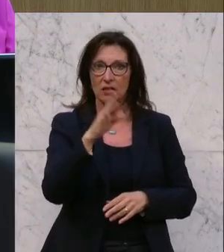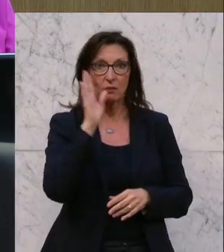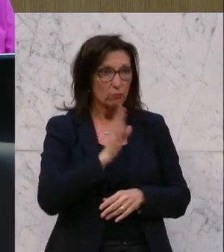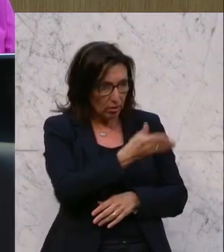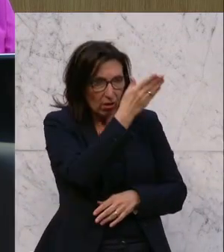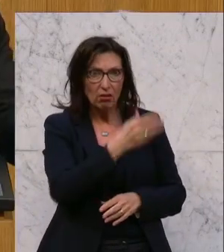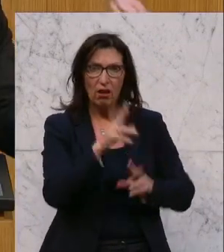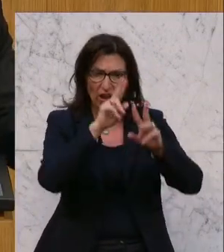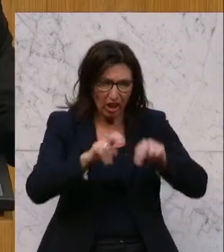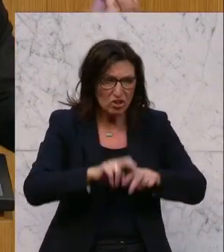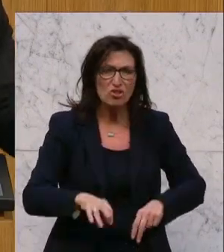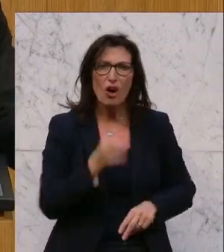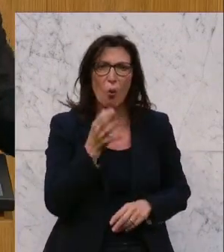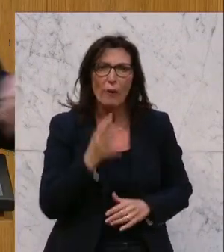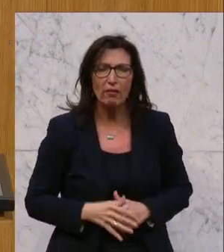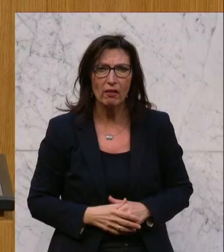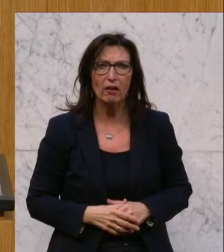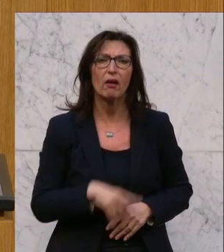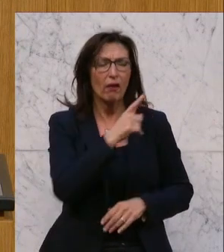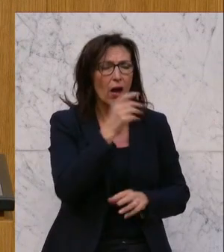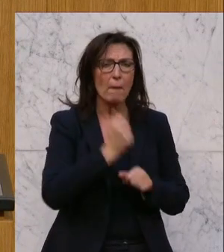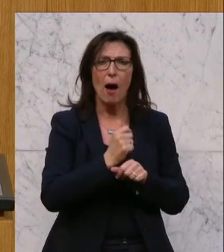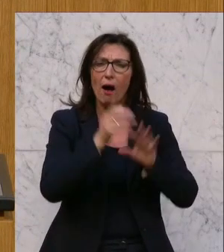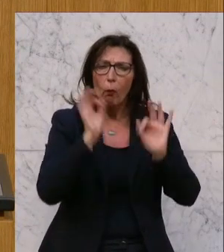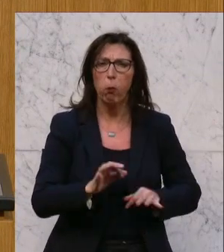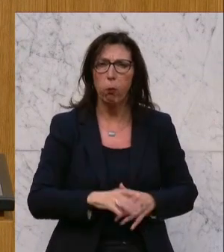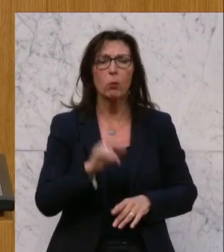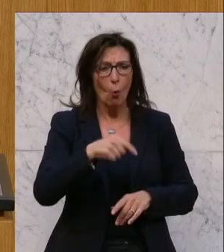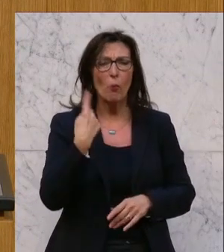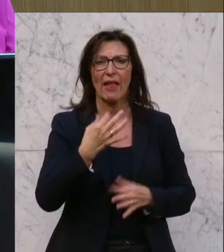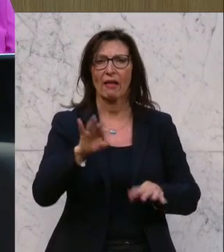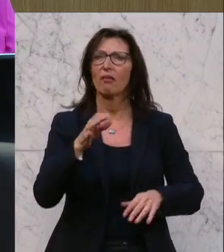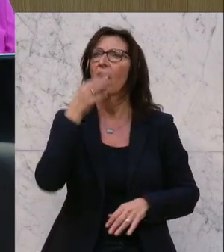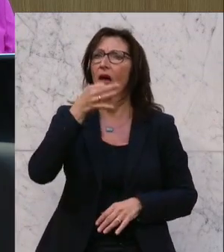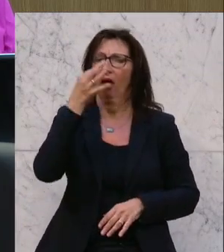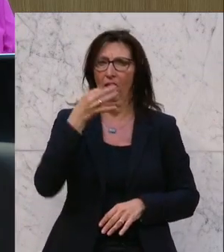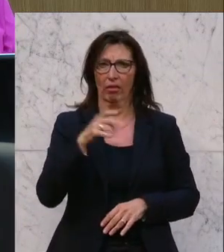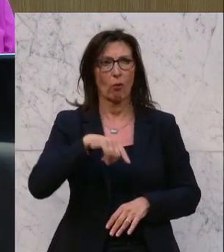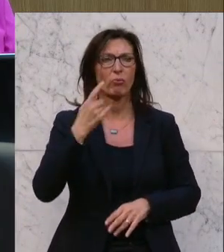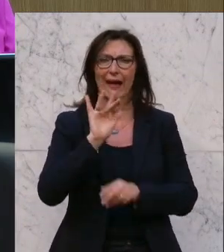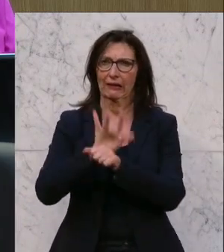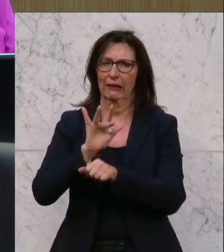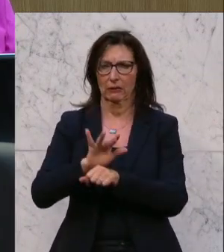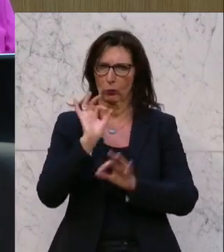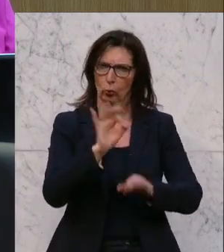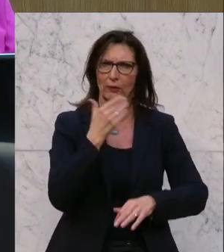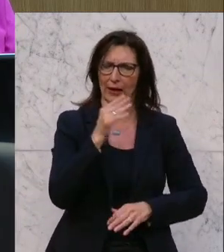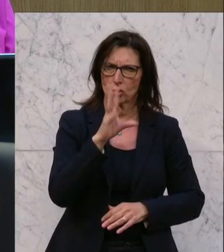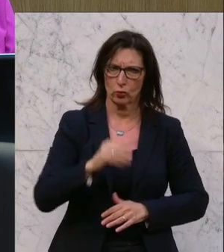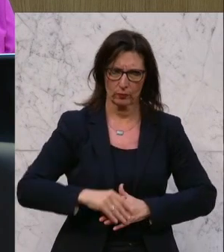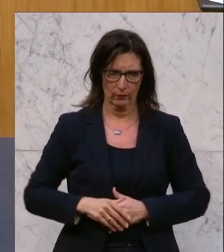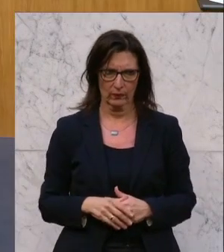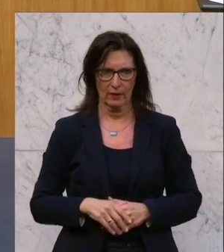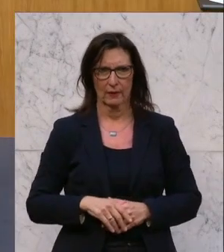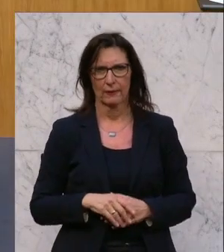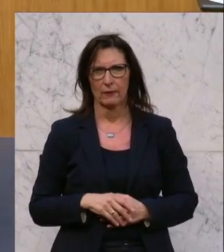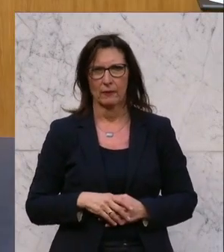gescheit. Machen wir deine Arbeit. Machen sie mal gescheit. Dann stell dich daher und dann kritisiere. Gut, Dankeschön. Eine